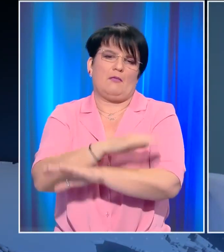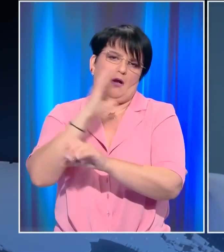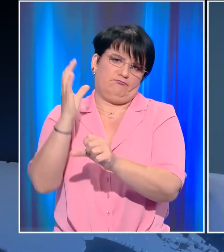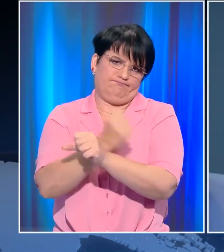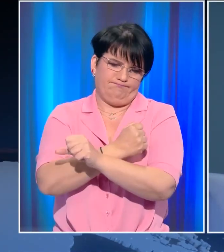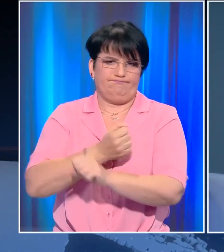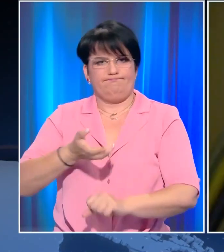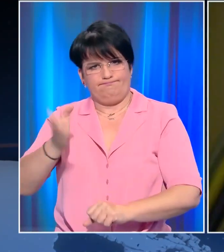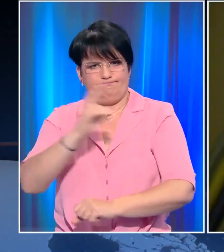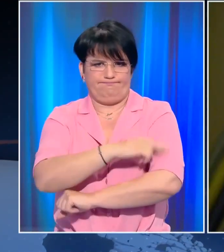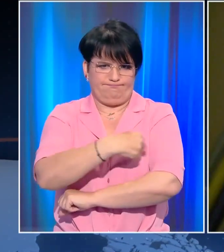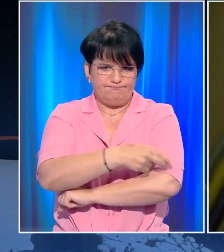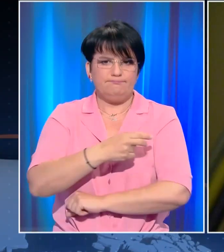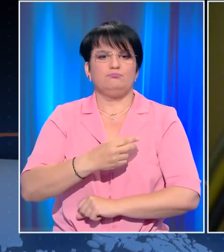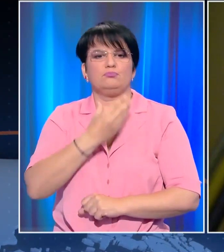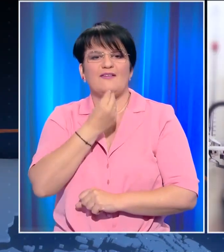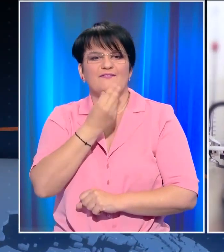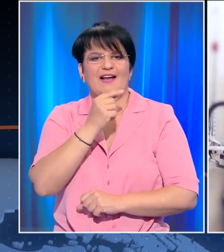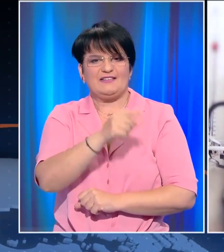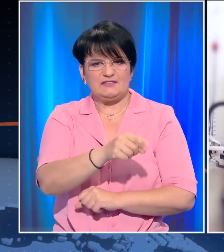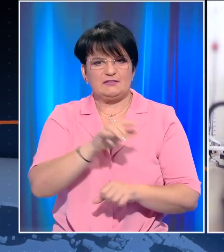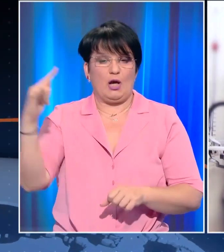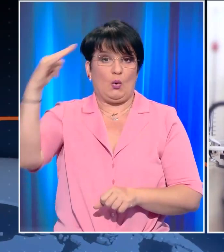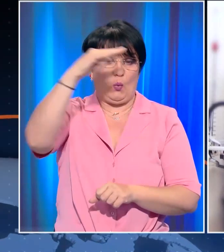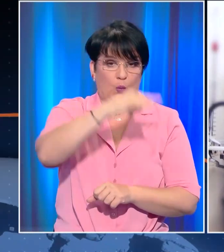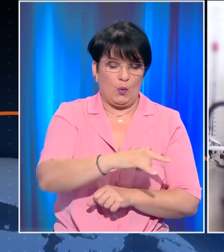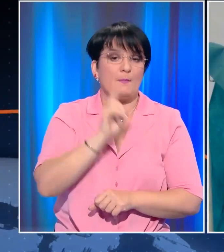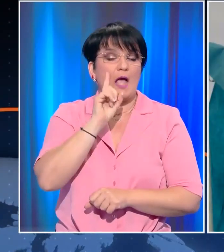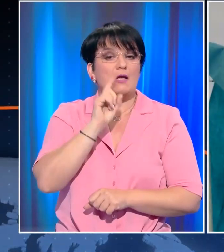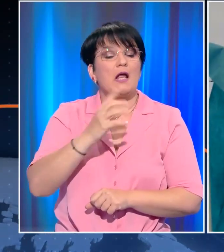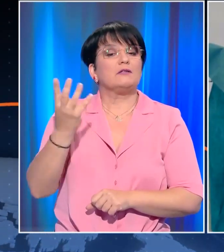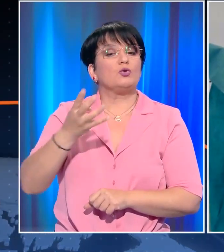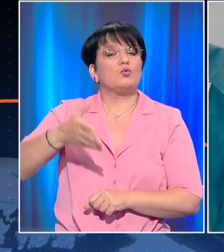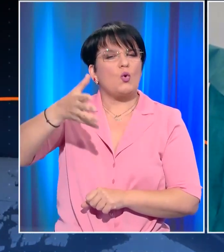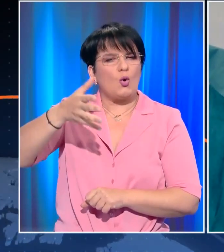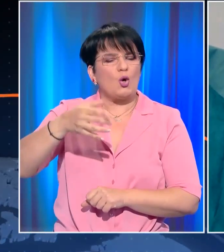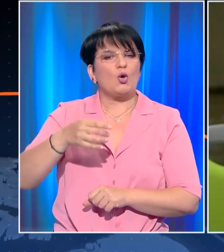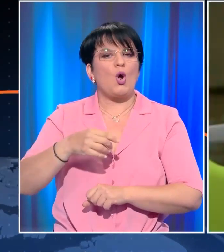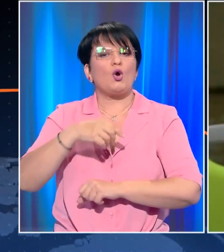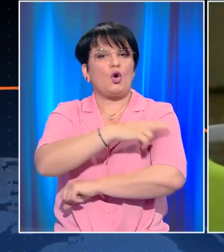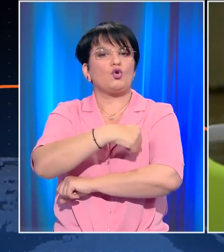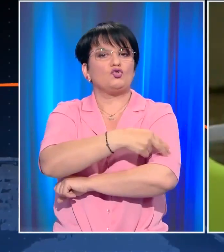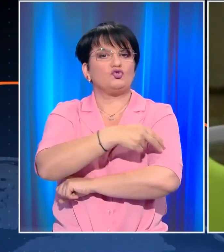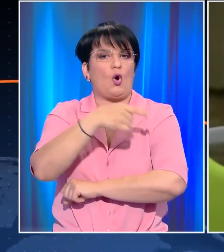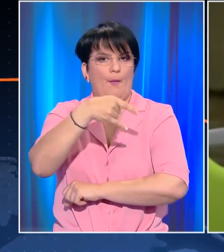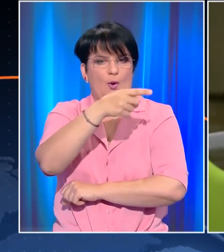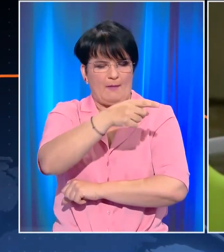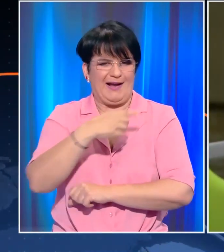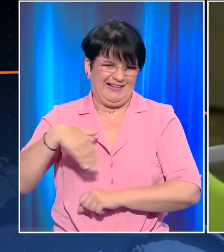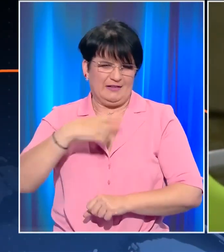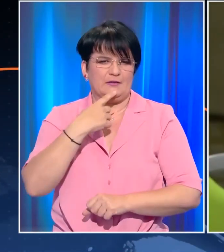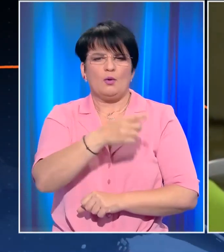Ωστόσο από το Βενιζέλιο μεταφέρθηκε εκτάκτος στο Παγνή 44χρονη γυναίκα για να αντιμετωπιστεί θρόμβος που εντοπίστηκε. Οι ειδικοί